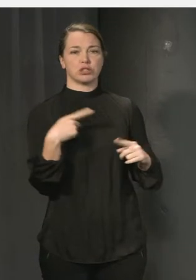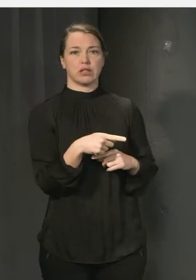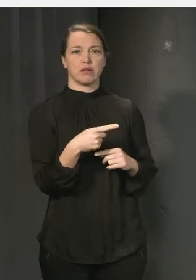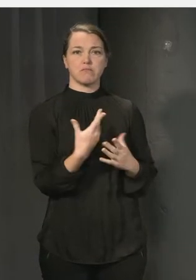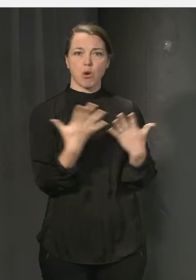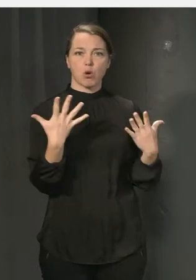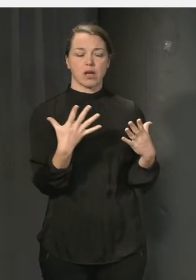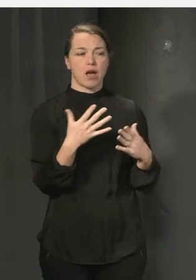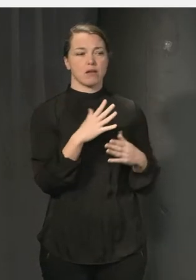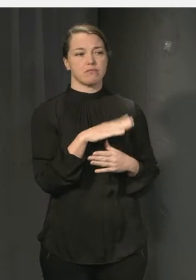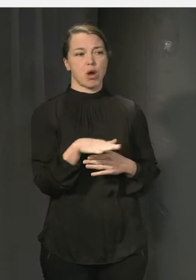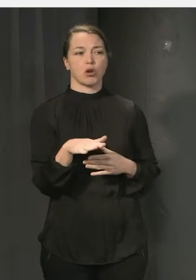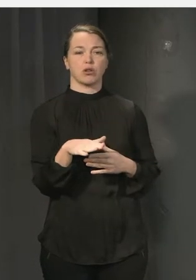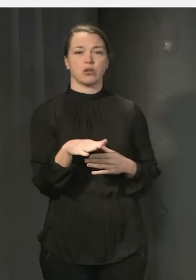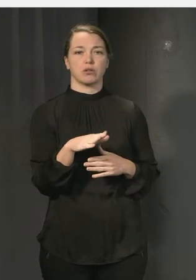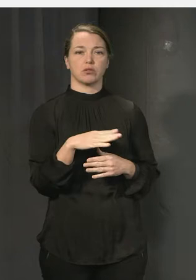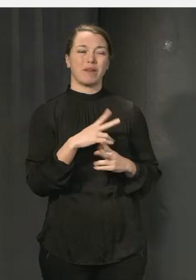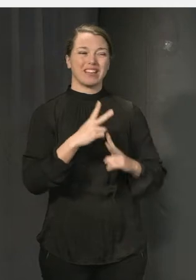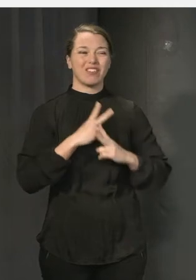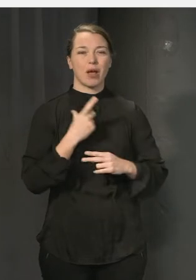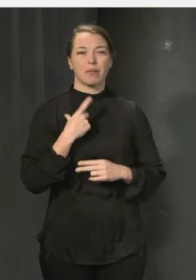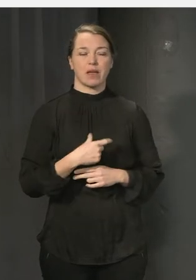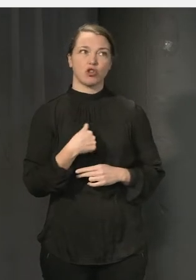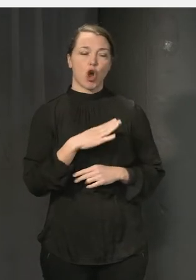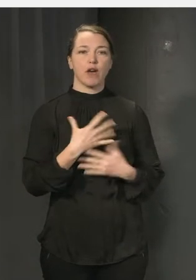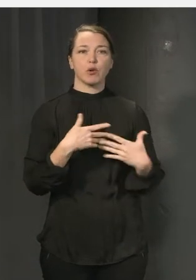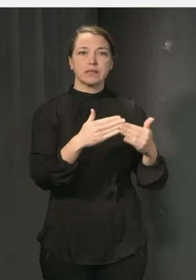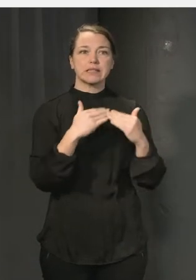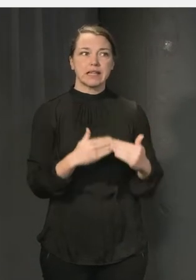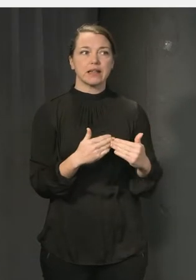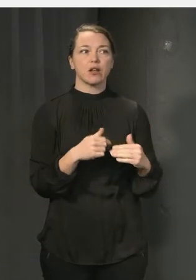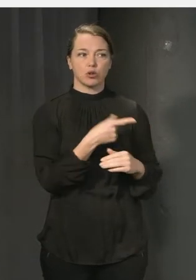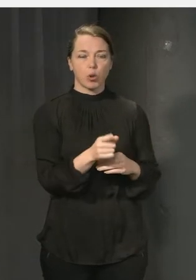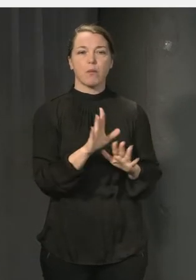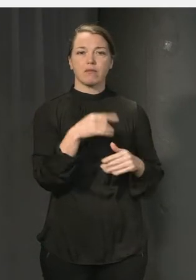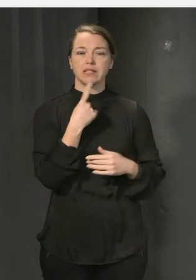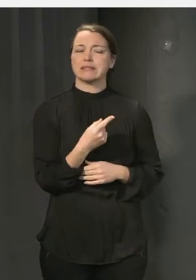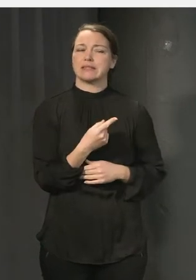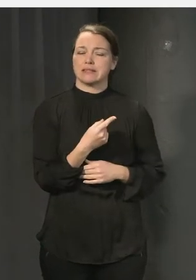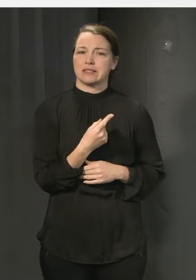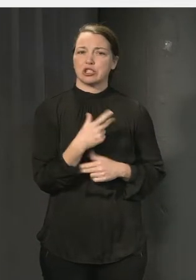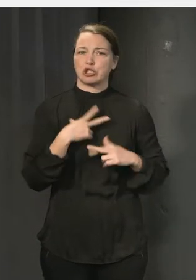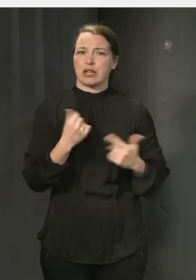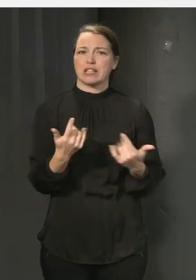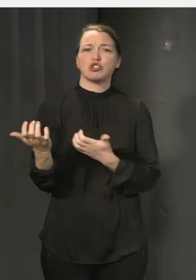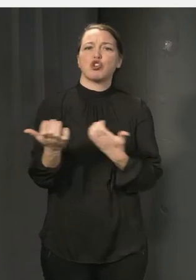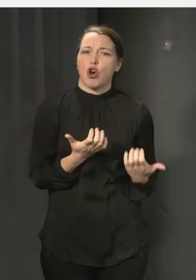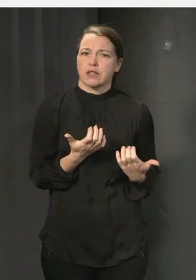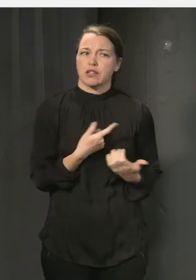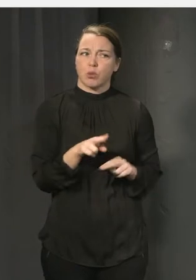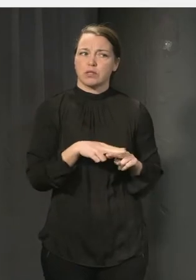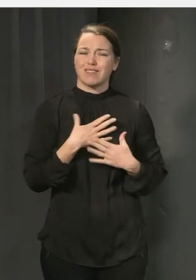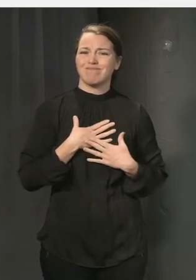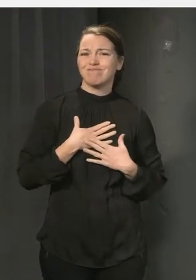identifierar sig som att ha en funktionsnedsättning upplever att just tryggheten är någonting som de saknar och som också gör att de både